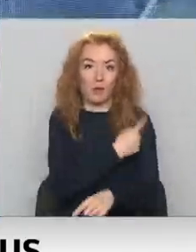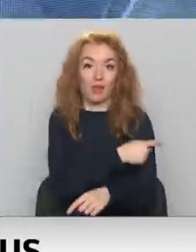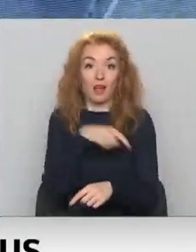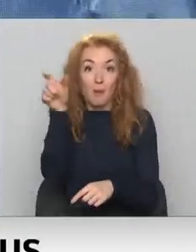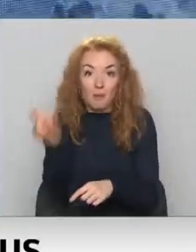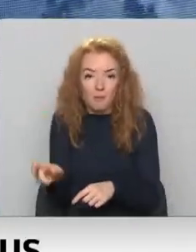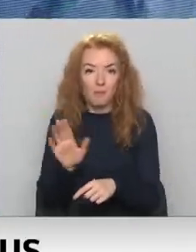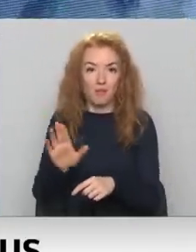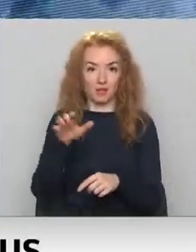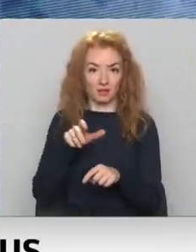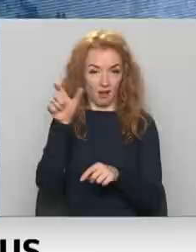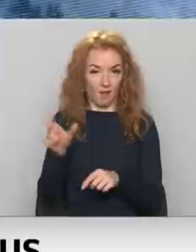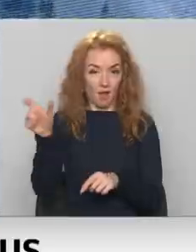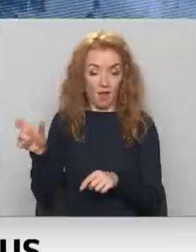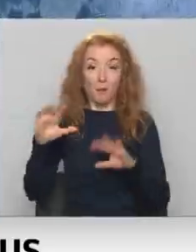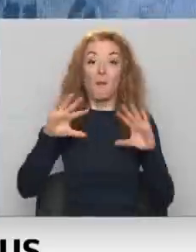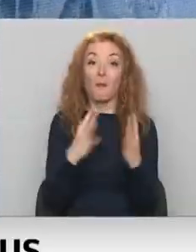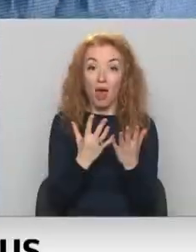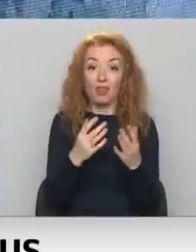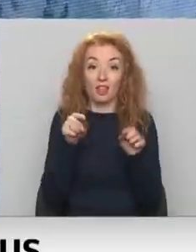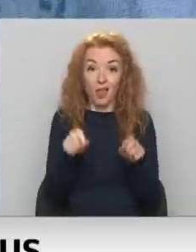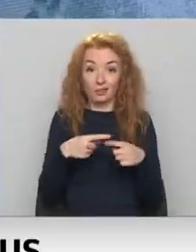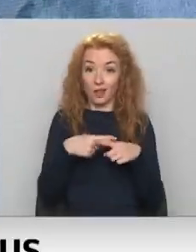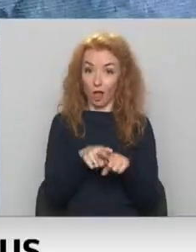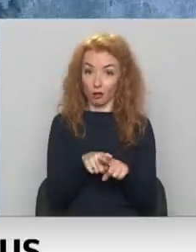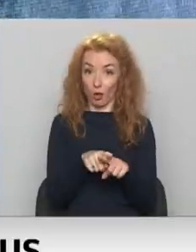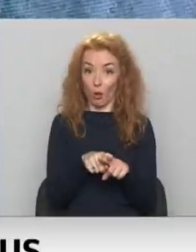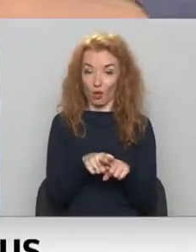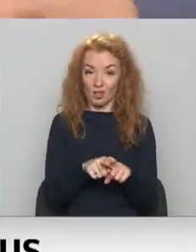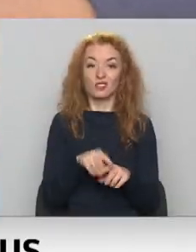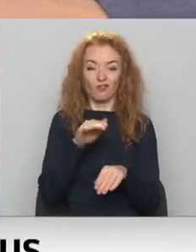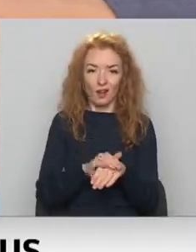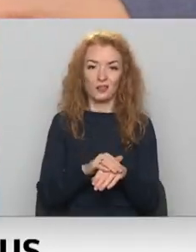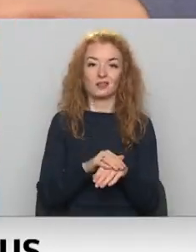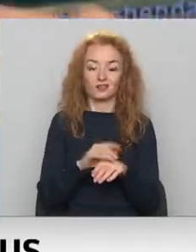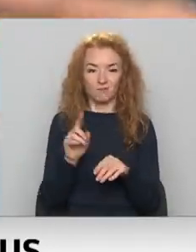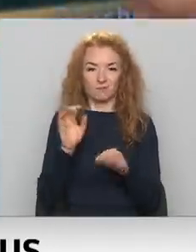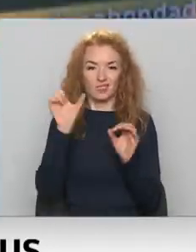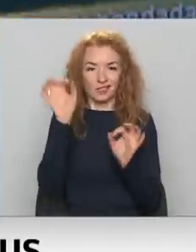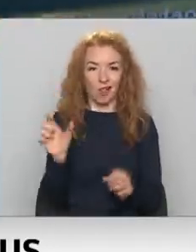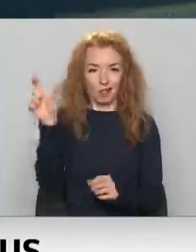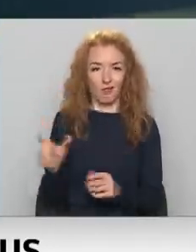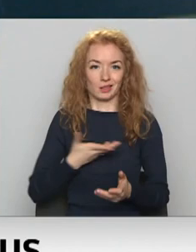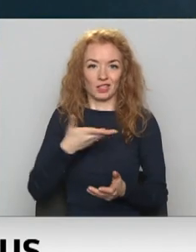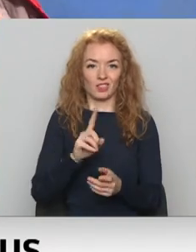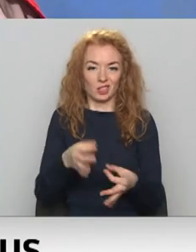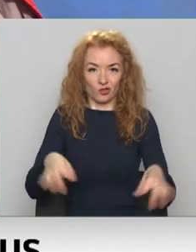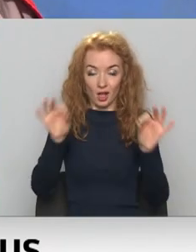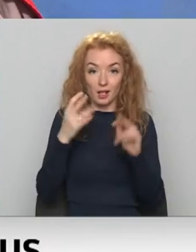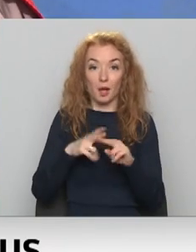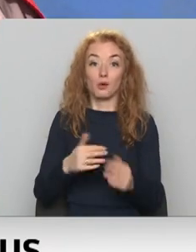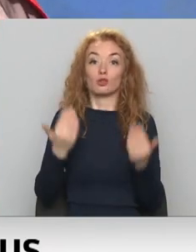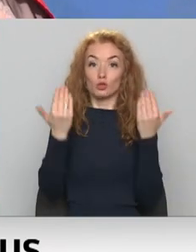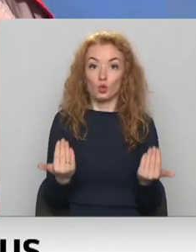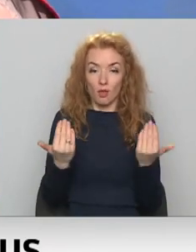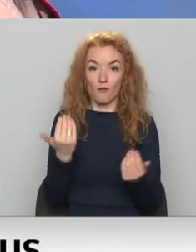Taču, jebkurā gadījumā, aiz visām šīm tehnoloģijām stāv dzīves cilvēks – operatīvā dienesta darbinieks. Tādēļ šodien viņa